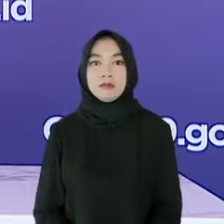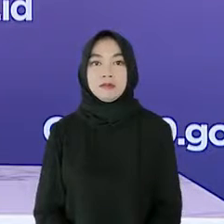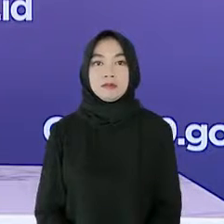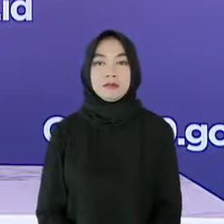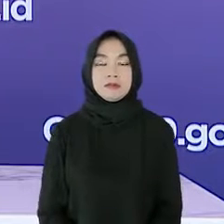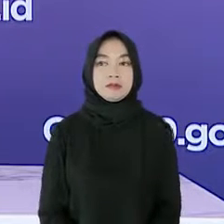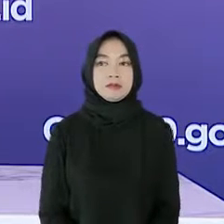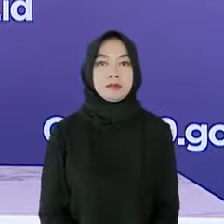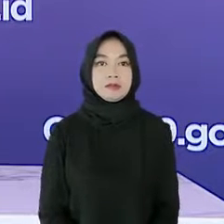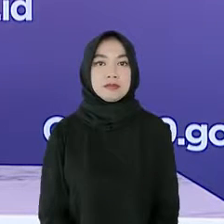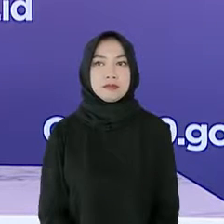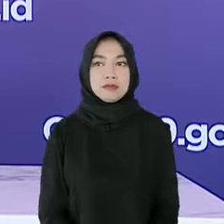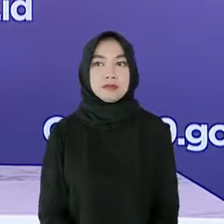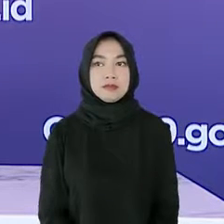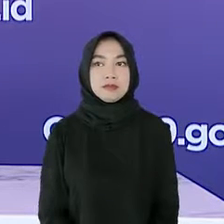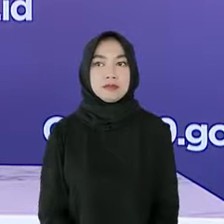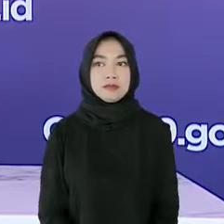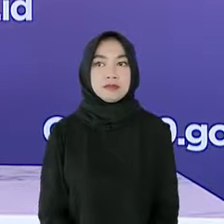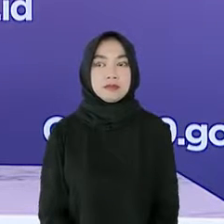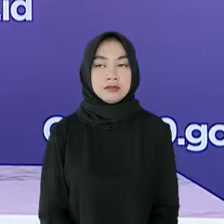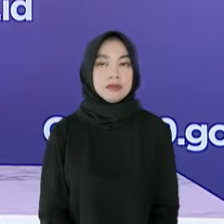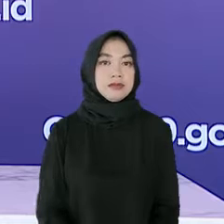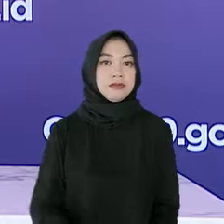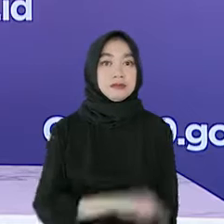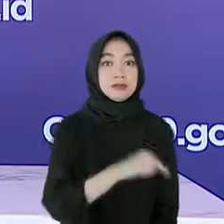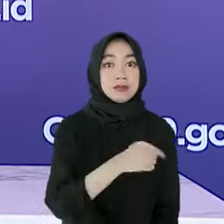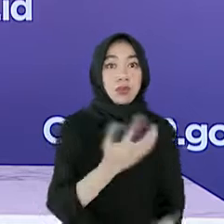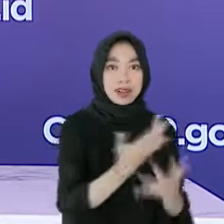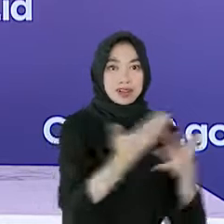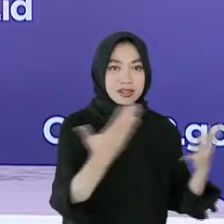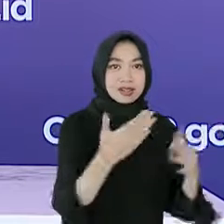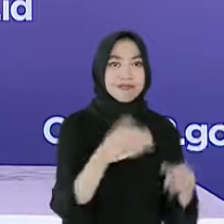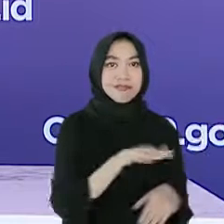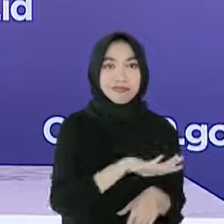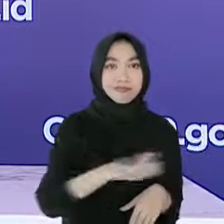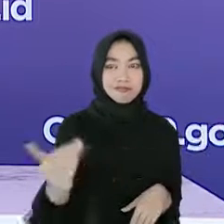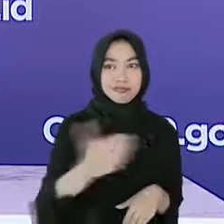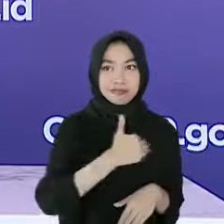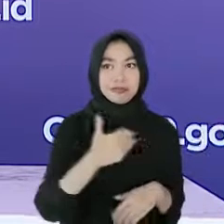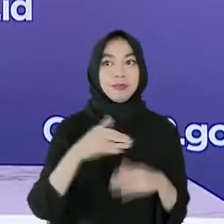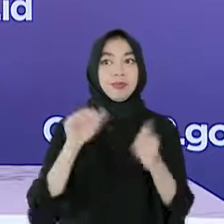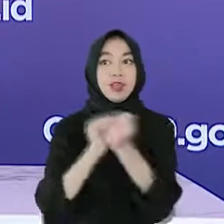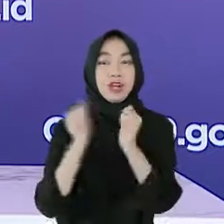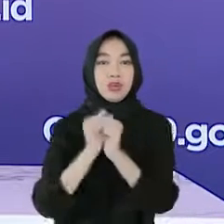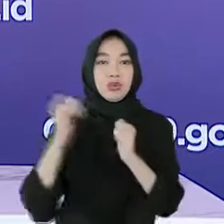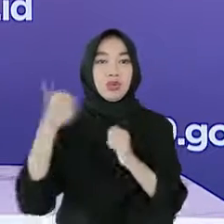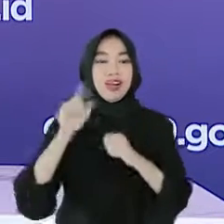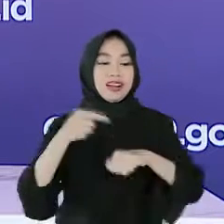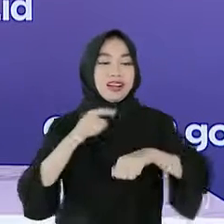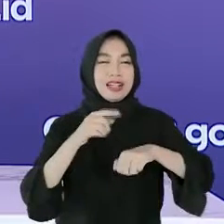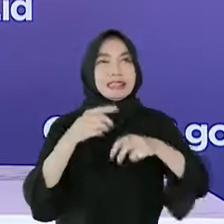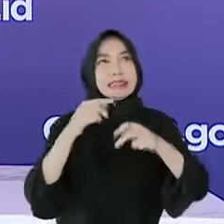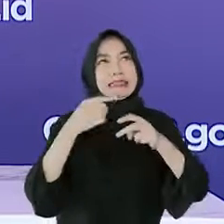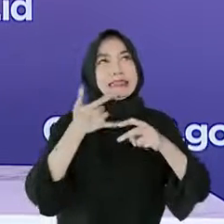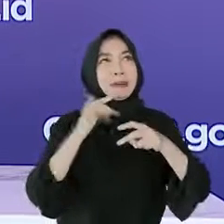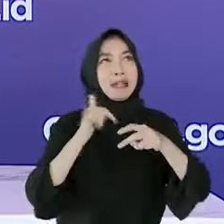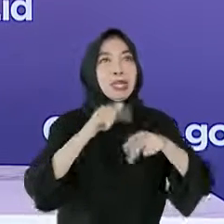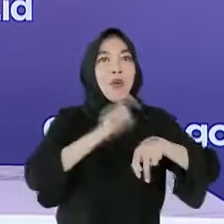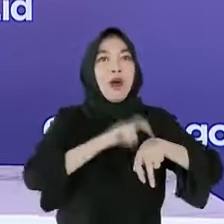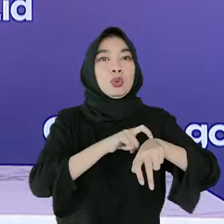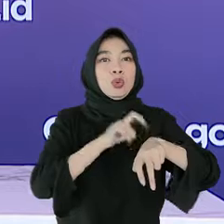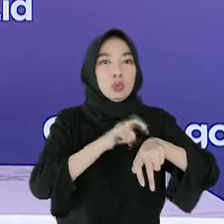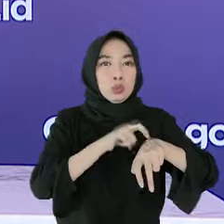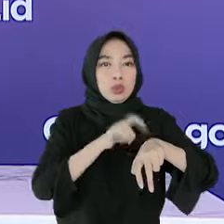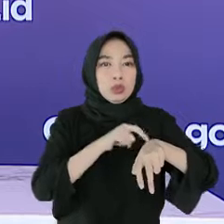terdapat jeda antara kenaikan mobilitas penduduk dengan kenaikan kasus. Pola tersebut